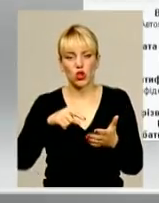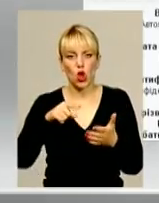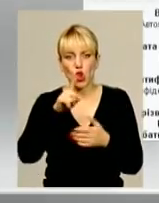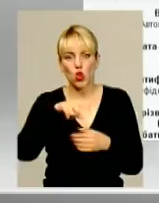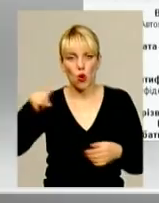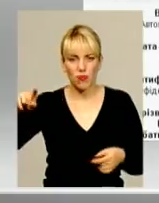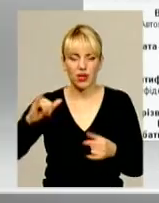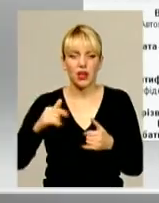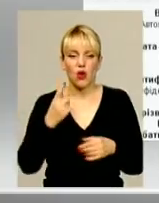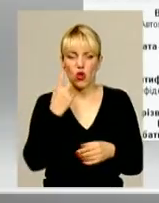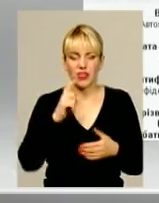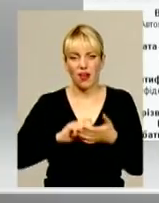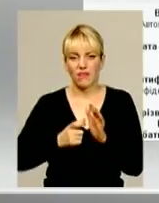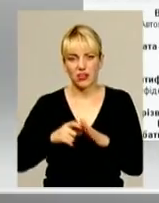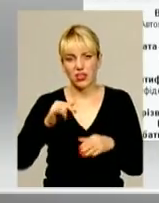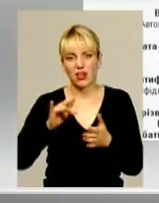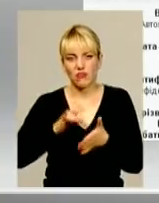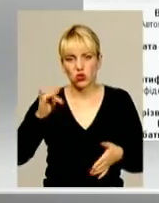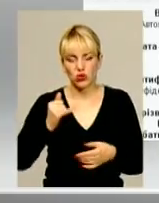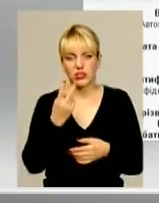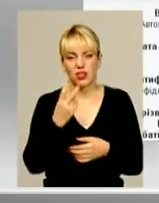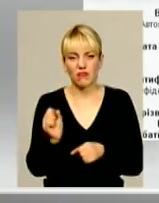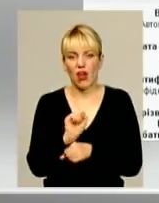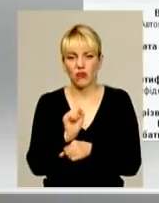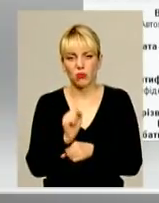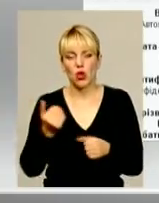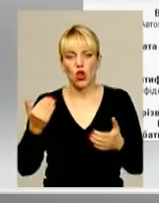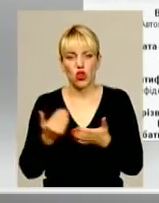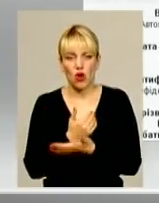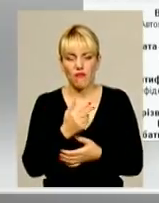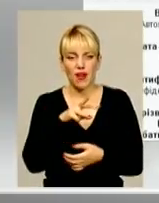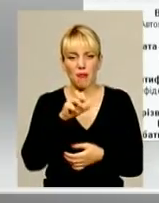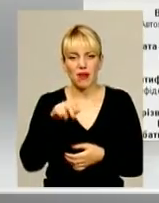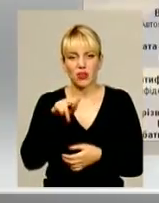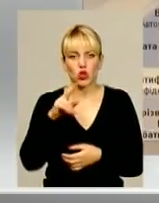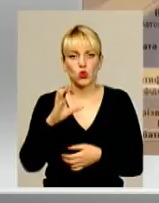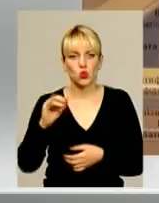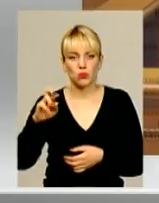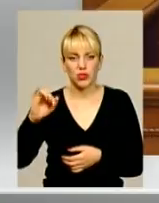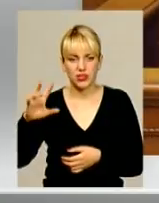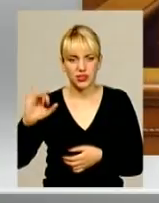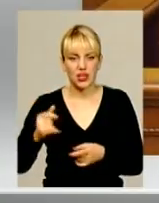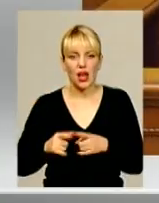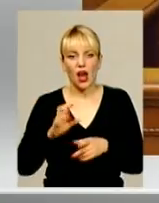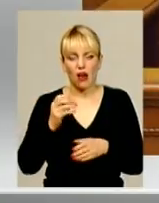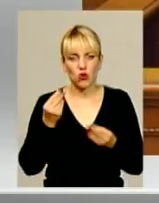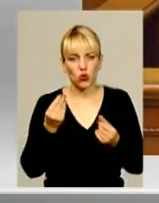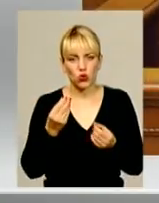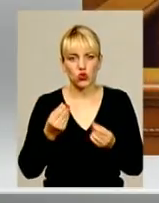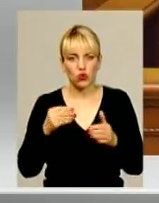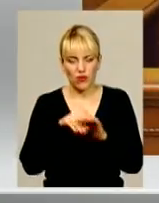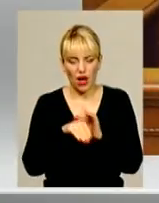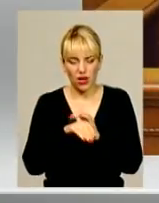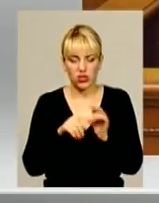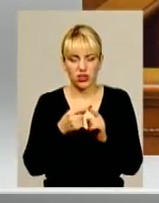лише одна квартира у столиці та два автомобіля – майже нова Міцубісі Паджеро та старенький Volkswagen Golf. А от грошові активи Шеньковича